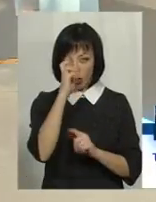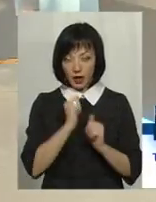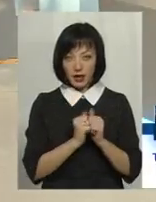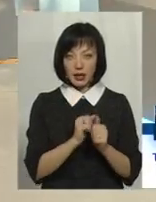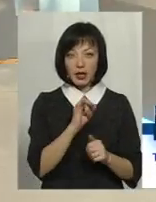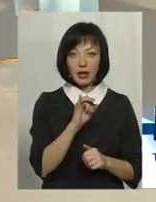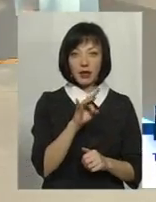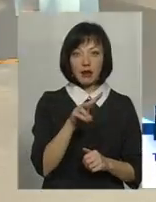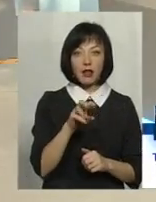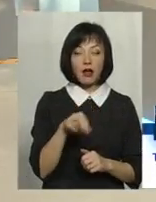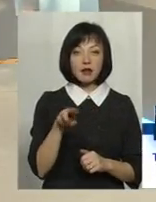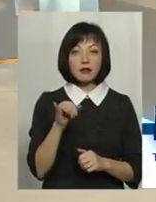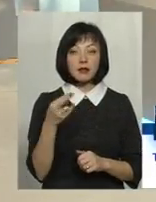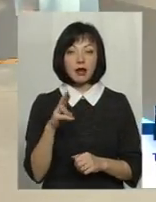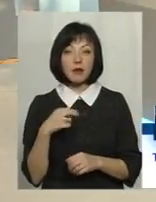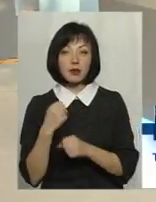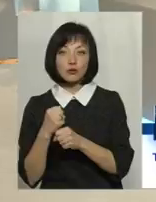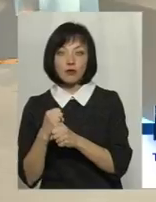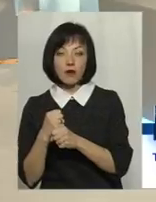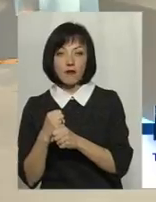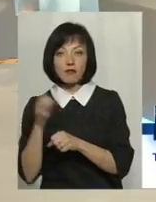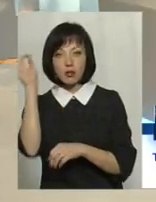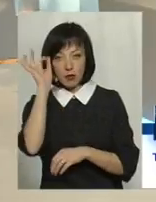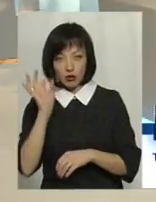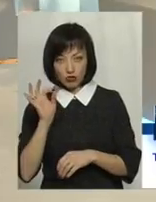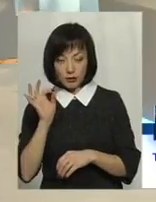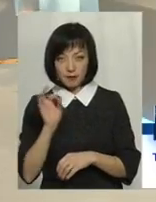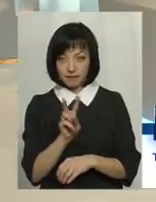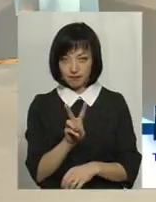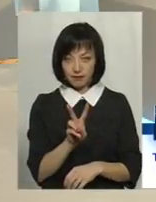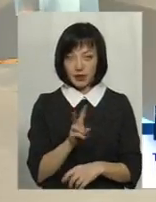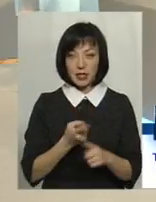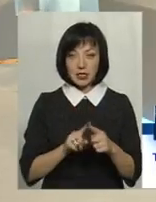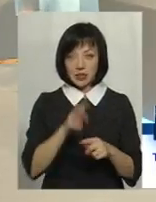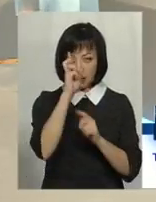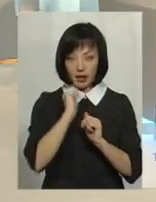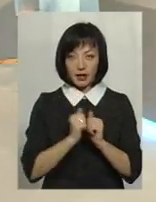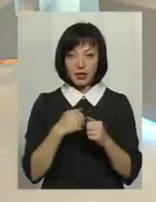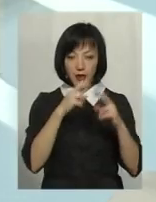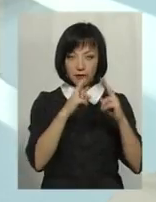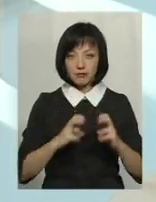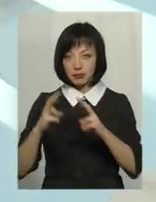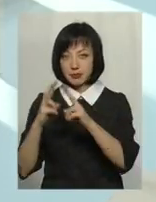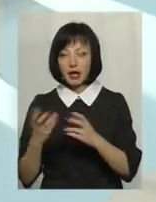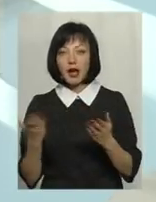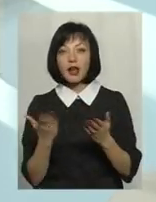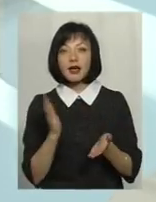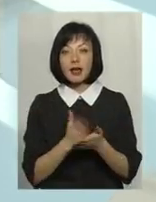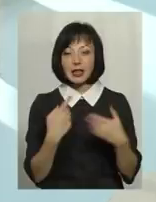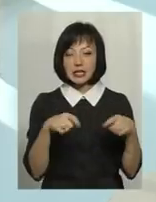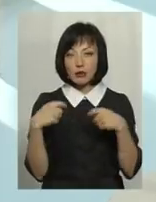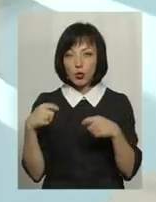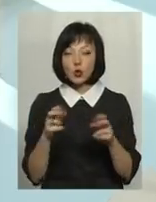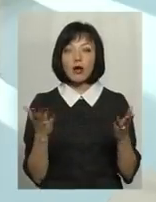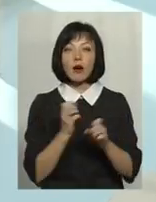Ірландії, і я працював в Німеччині. Ну, тобто, ці дві країни, де я вивчав, які є дистриб'ютори, як вони